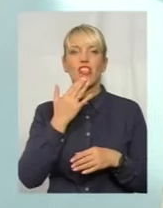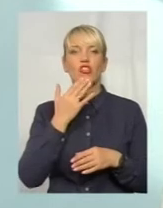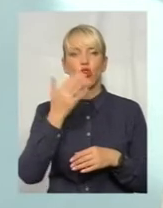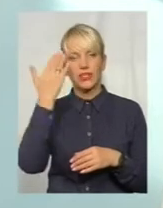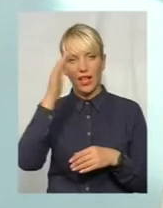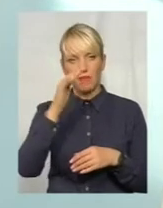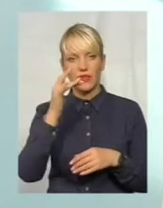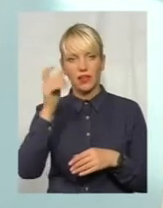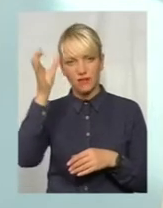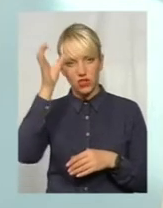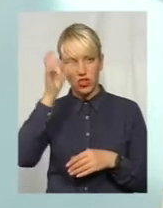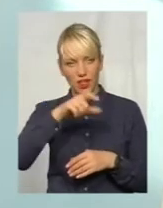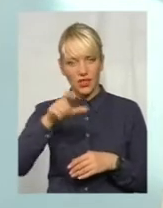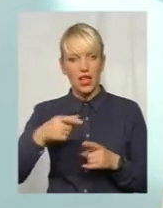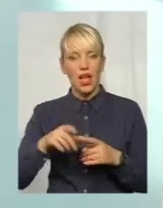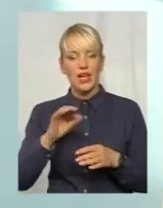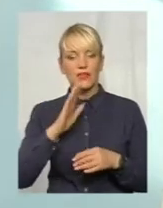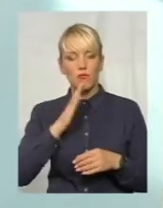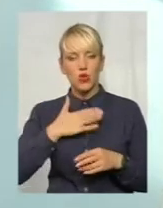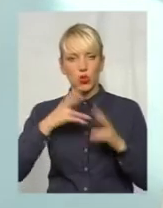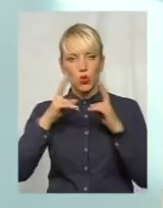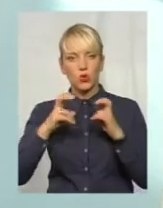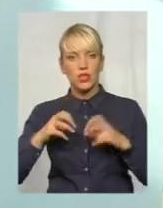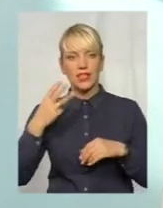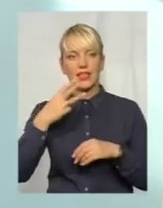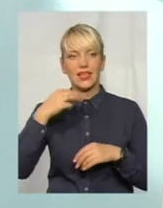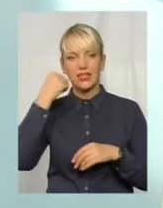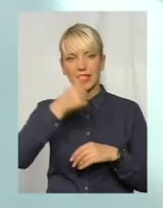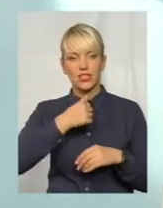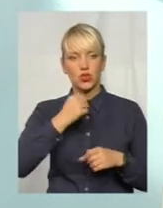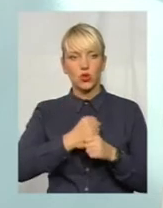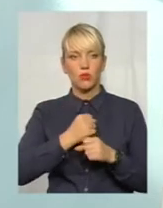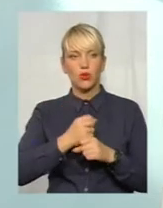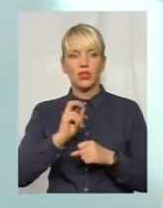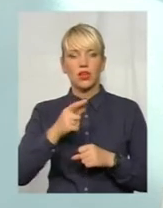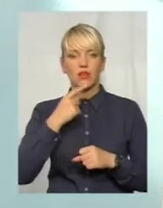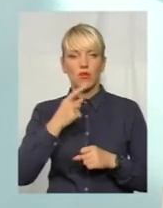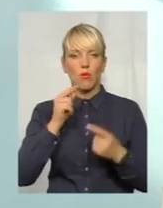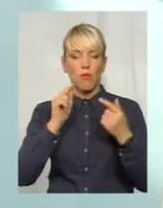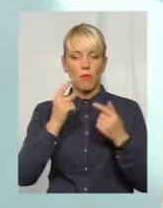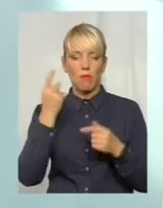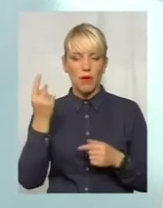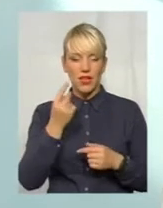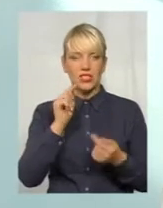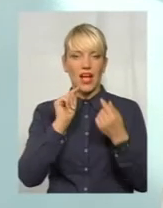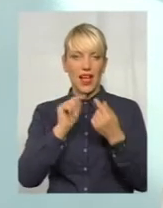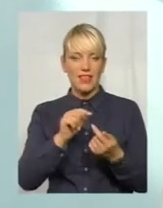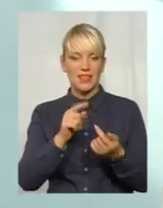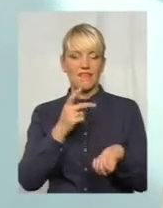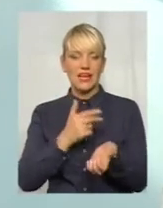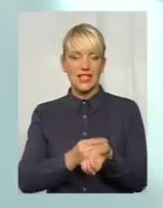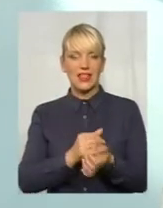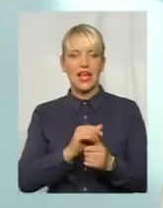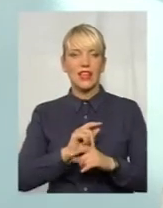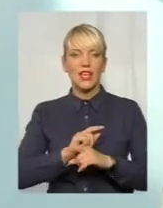мою 30-річну роботу. Як я кажу, що перші антивакцинальні такі спалахи, кампанії, вони